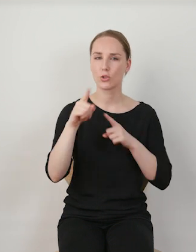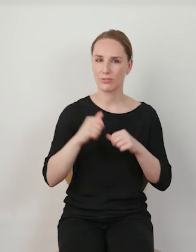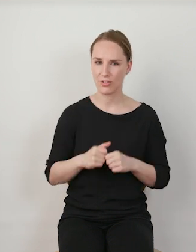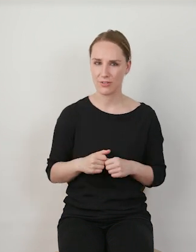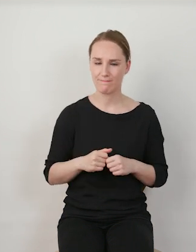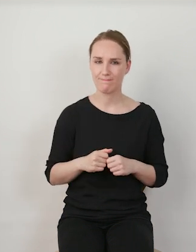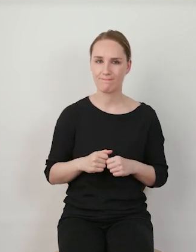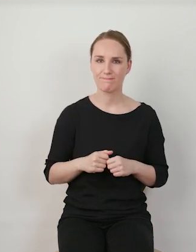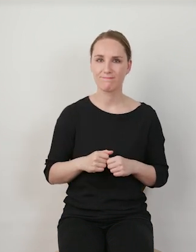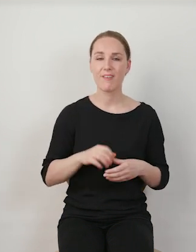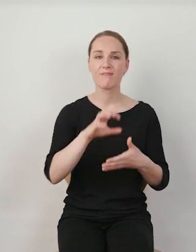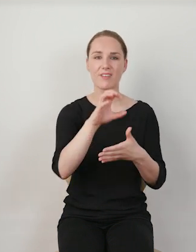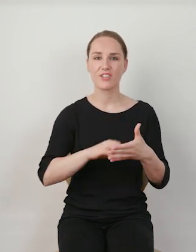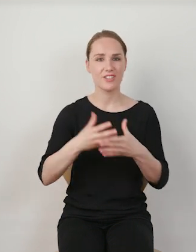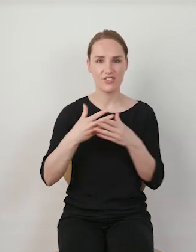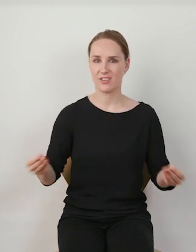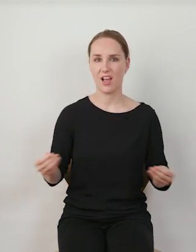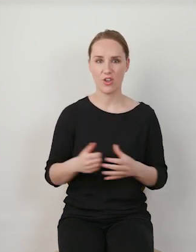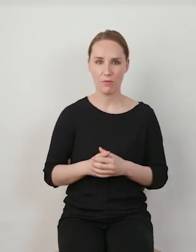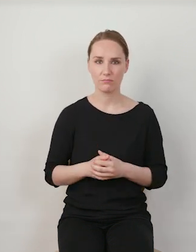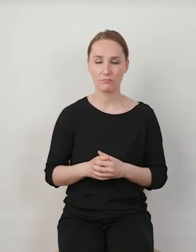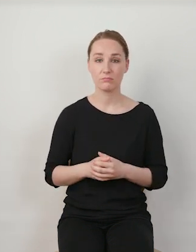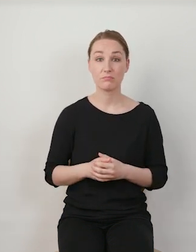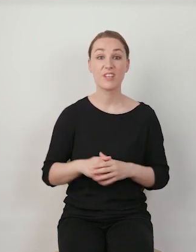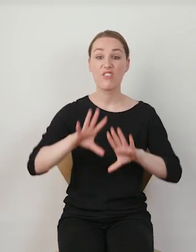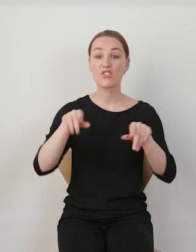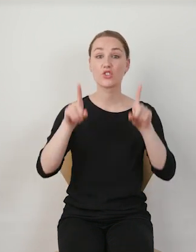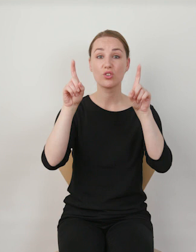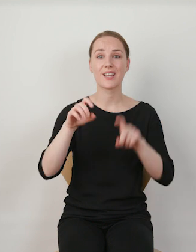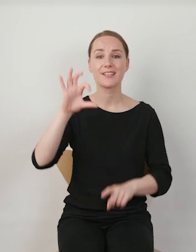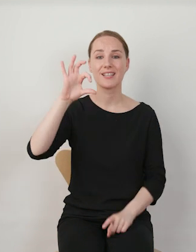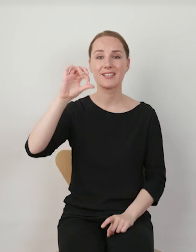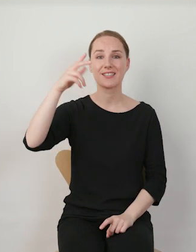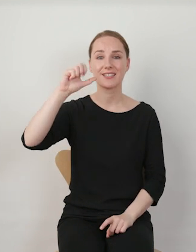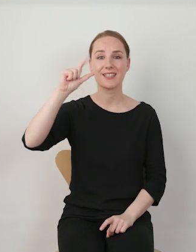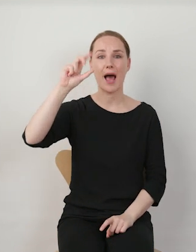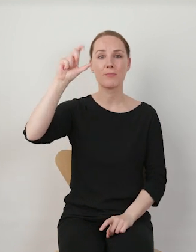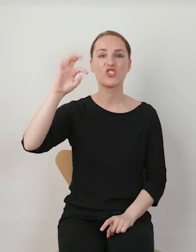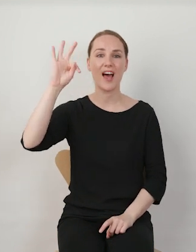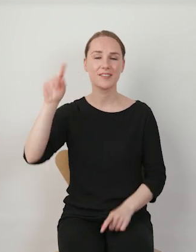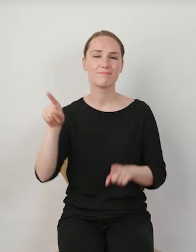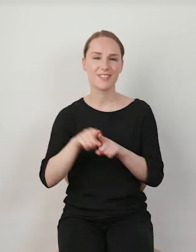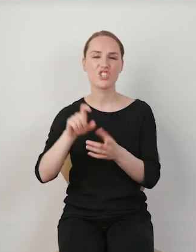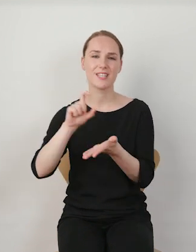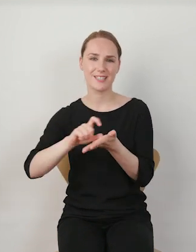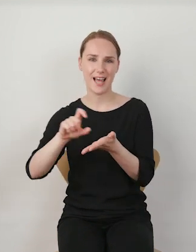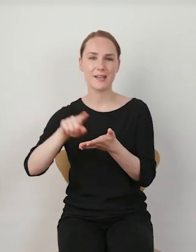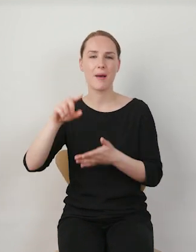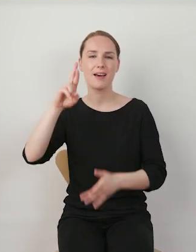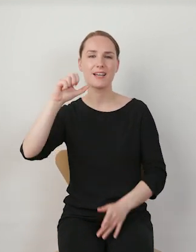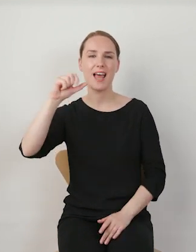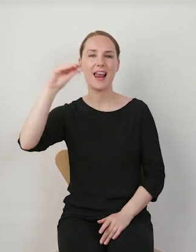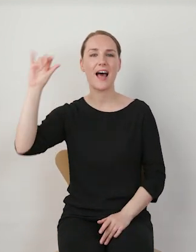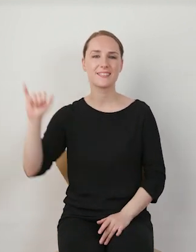częściej znikają. Wszystko zaczęło się od Snapchata, później od Instagrama, kiedy pojawiły się relacje,